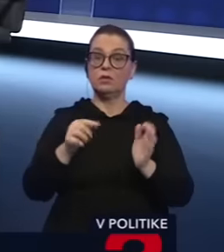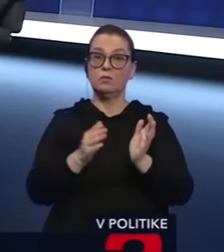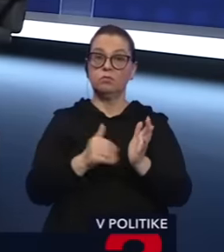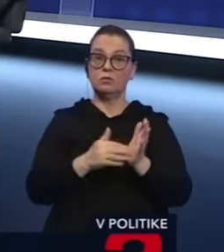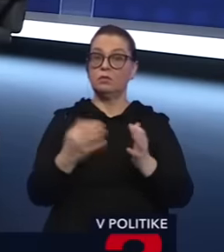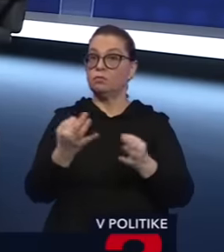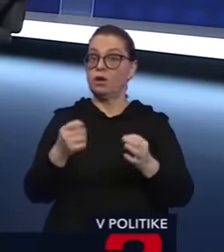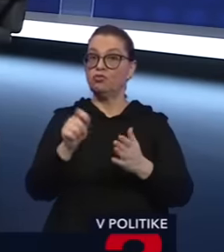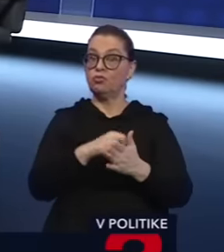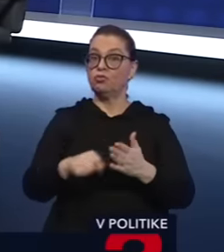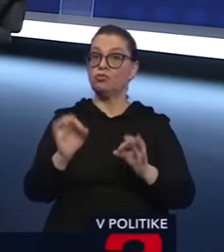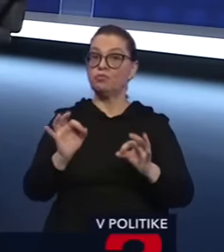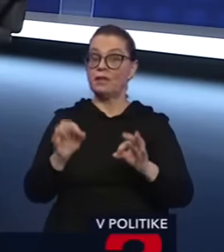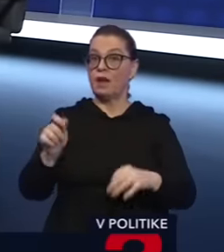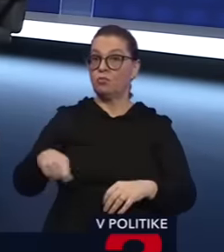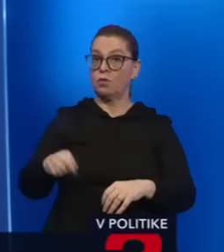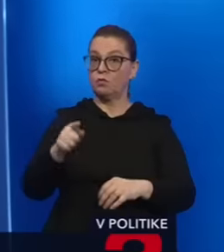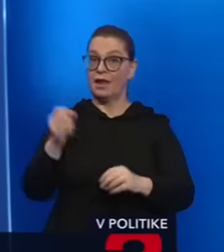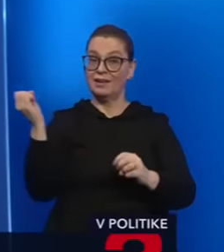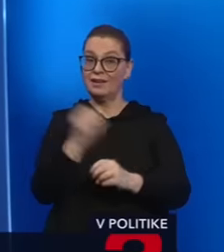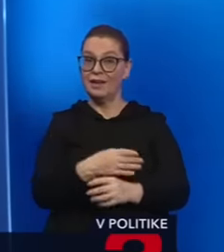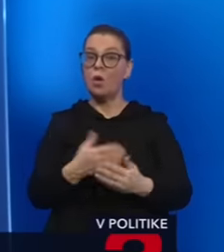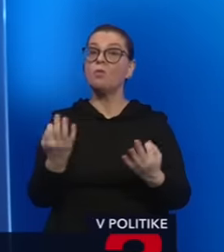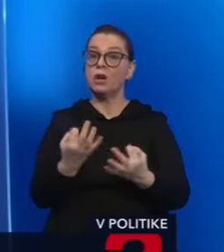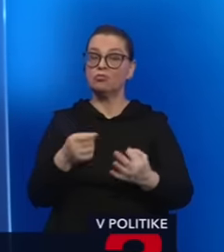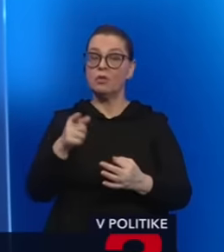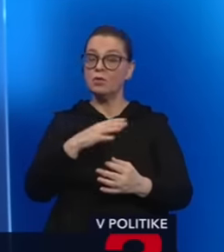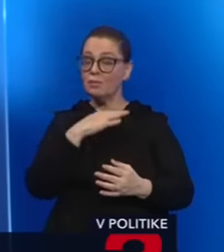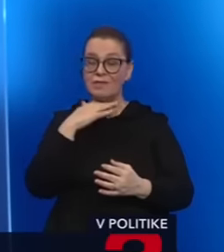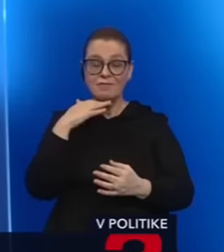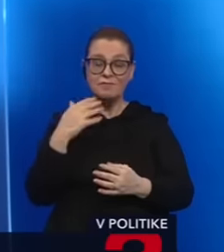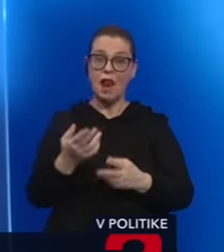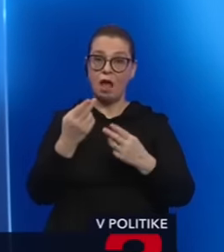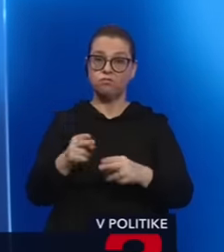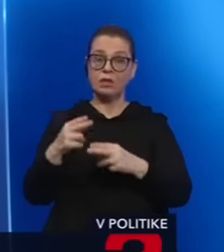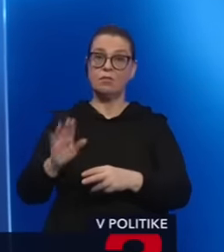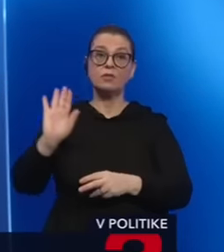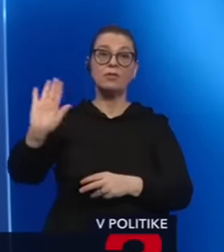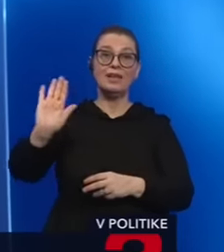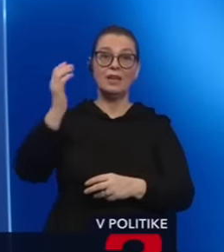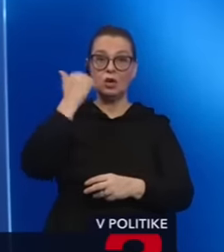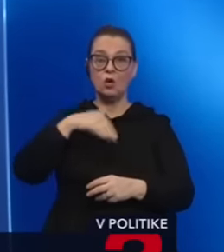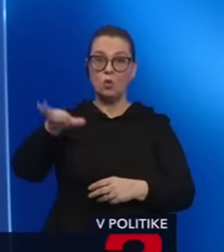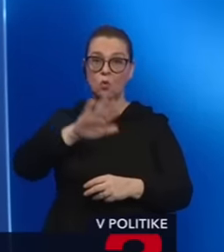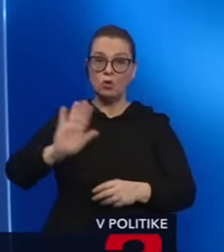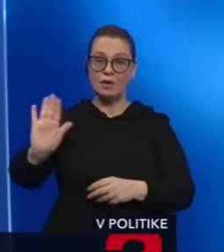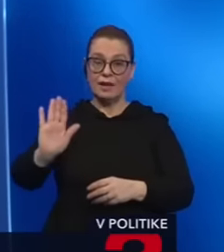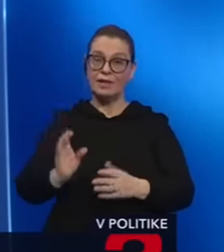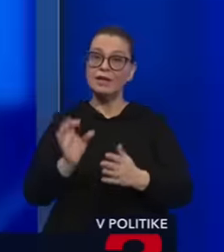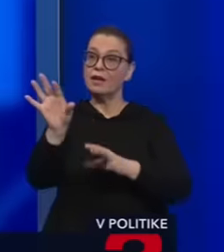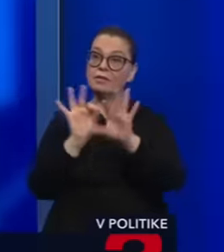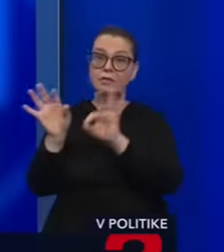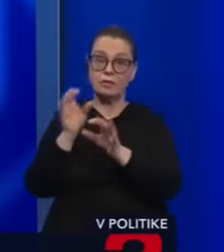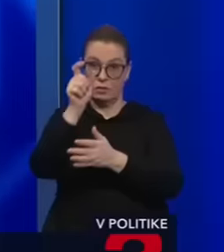prečo rušia špeciálnu prokuratúru takto rýchlo? Pretože tam je kopec prípadov, kde ich ľudia, ich vlastní nominanti